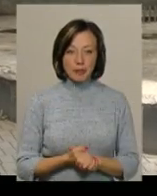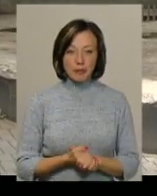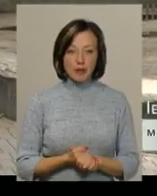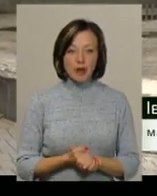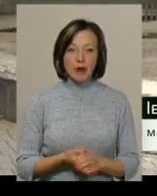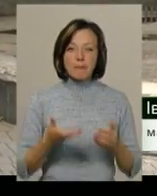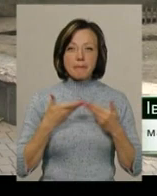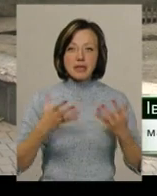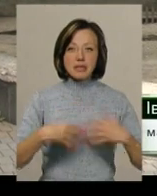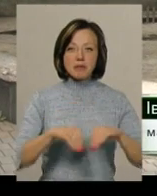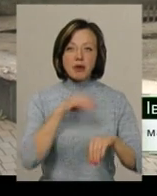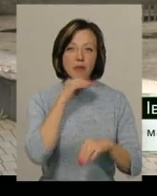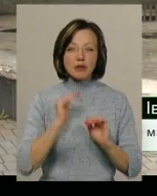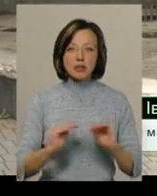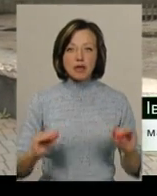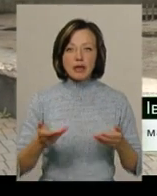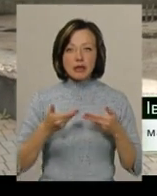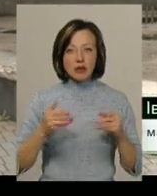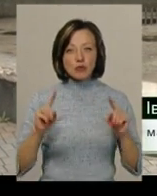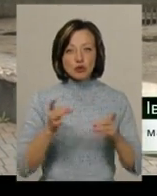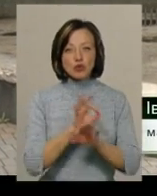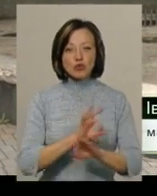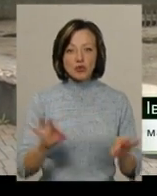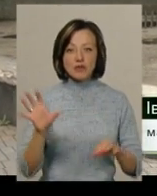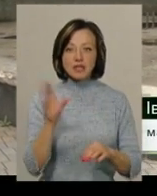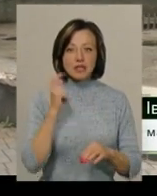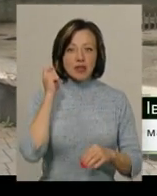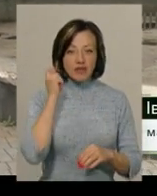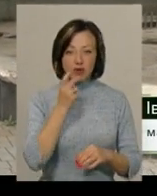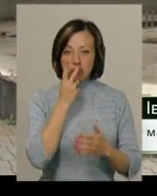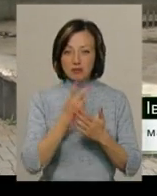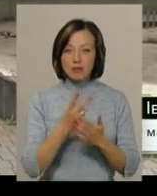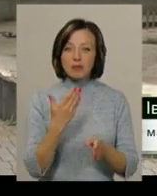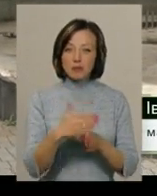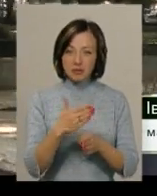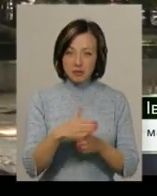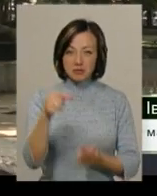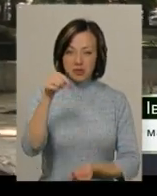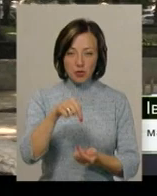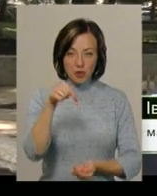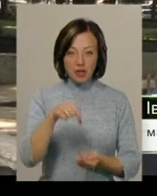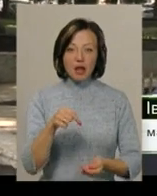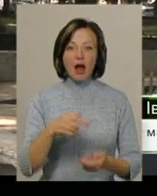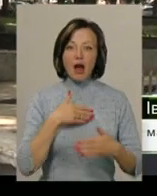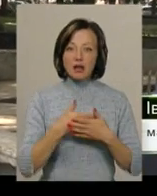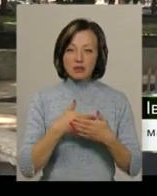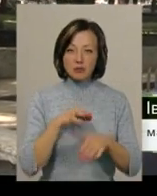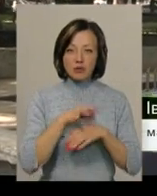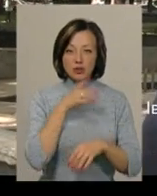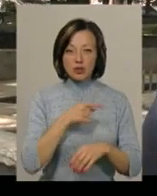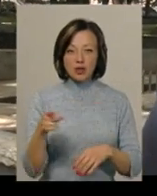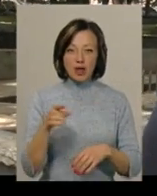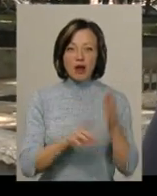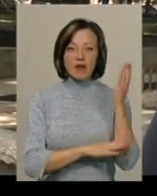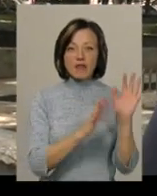багатодітна. Нам дуже навіть чудово. Всі за віком, я дивлюся, потихеньку підходять. Ми активно проводимо наш час. Ми любимо